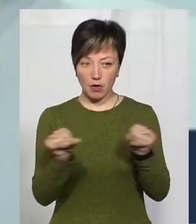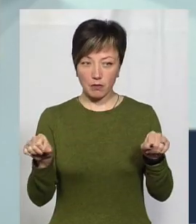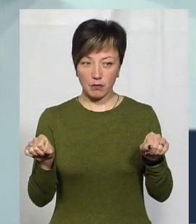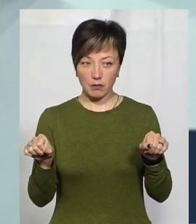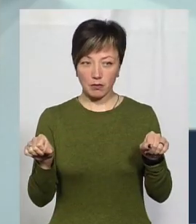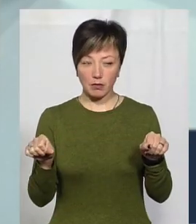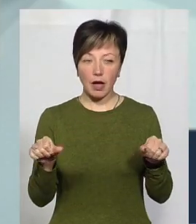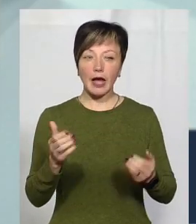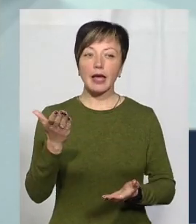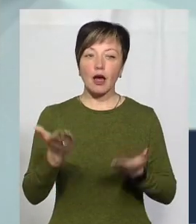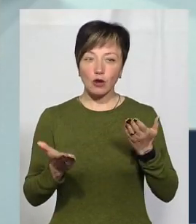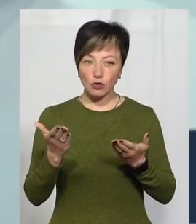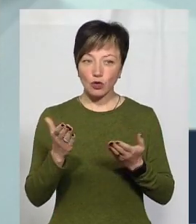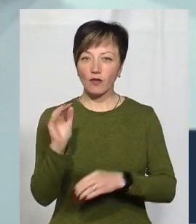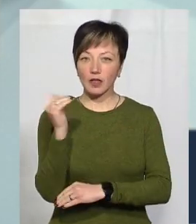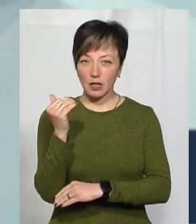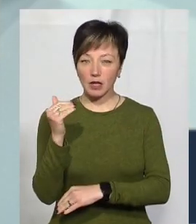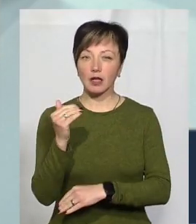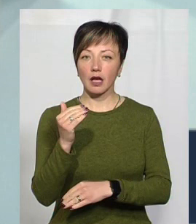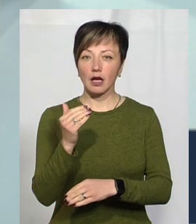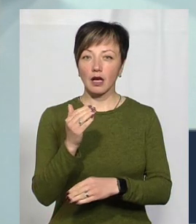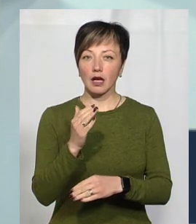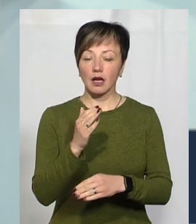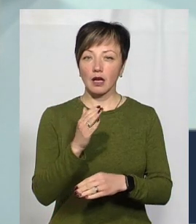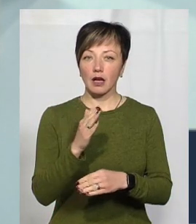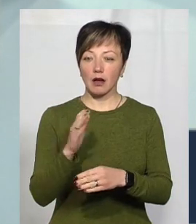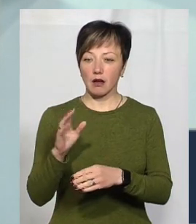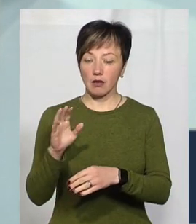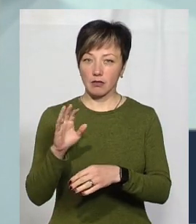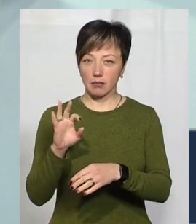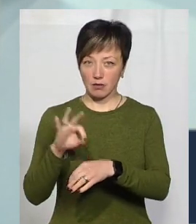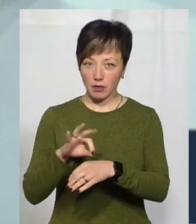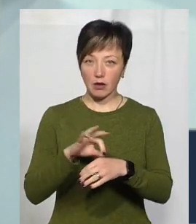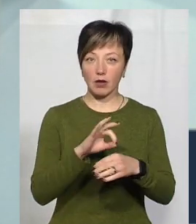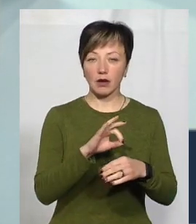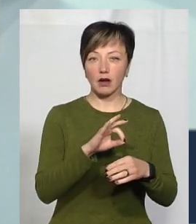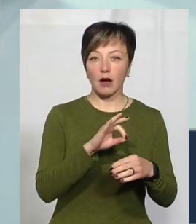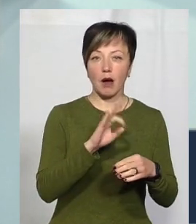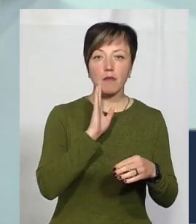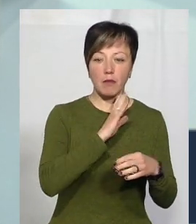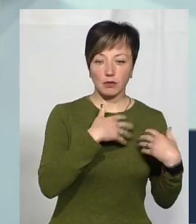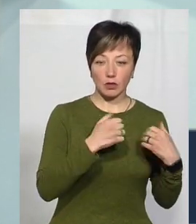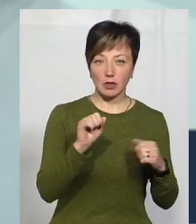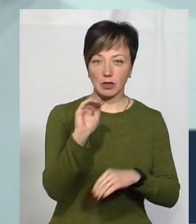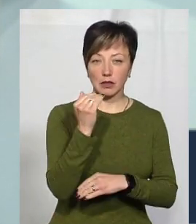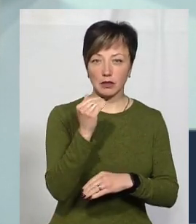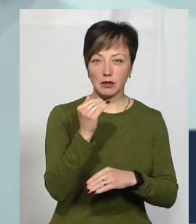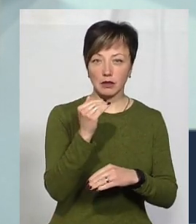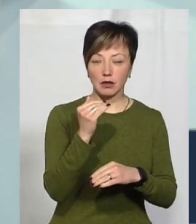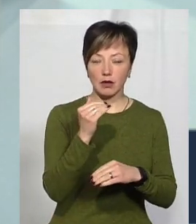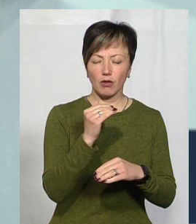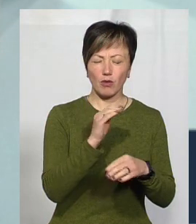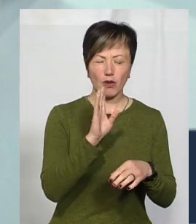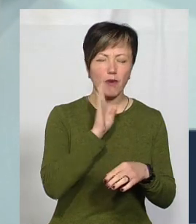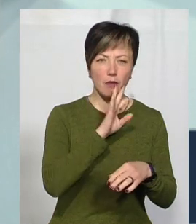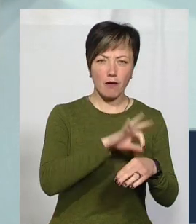знаходиться, діагноз висталений, коли жінка знаходиться в стаціонарі, то звісно, що дитину ізолюють. У нас таких випадків не